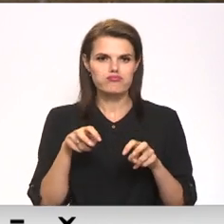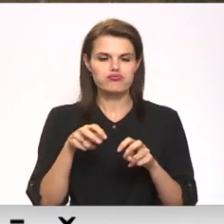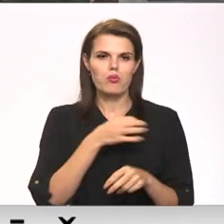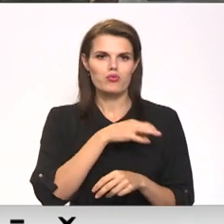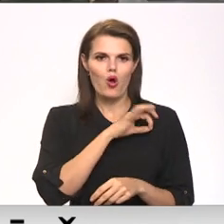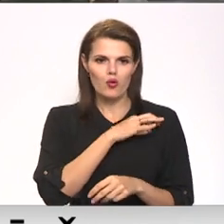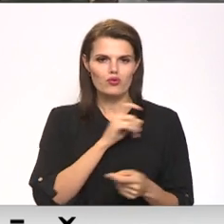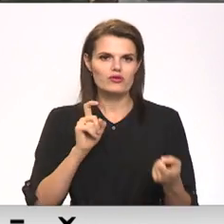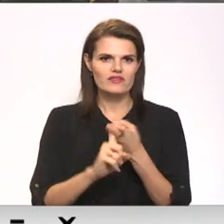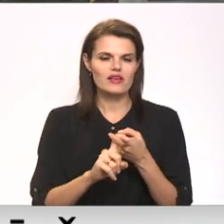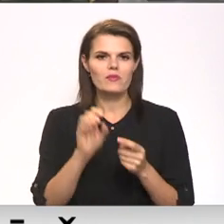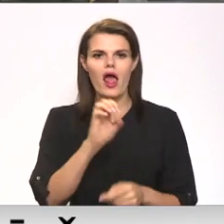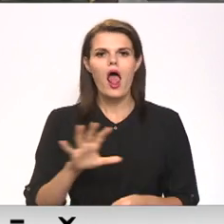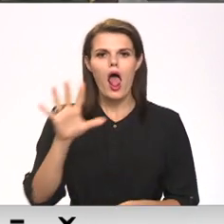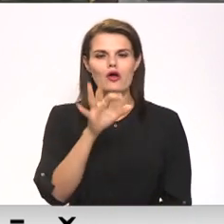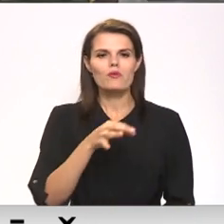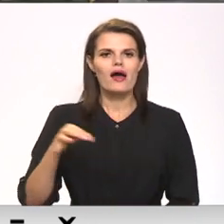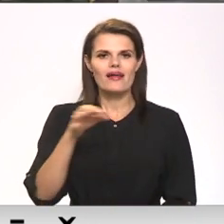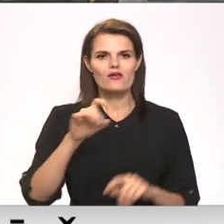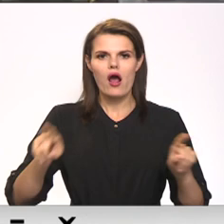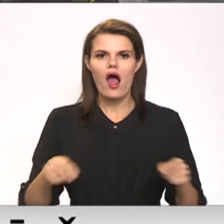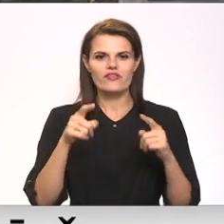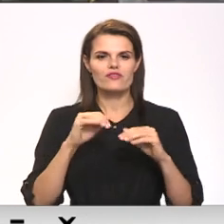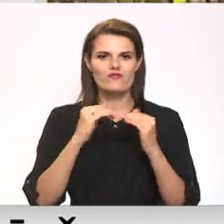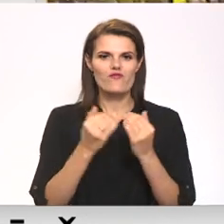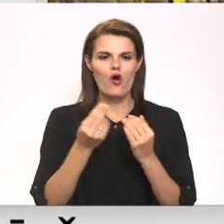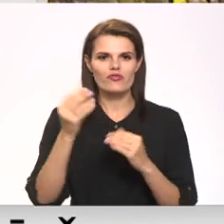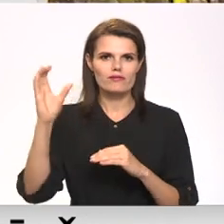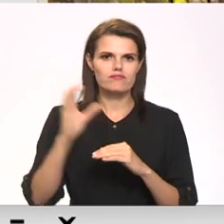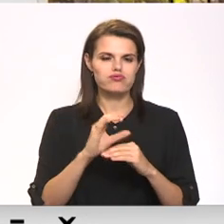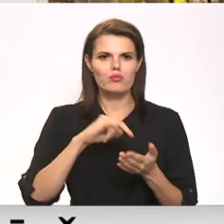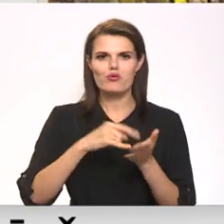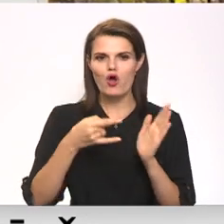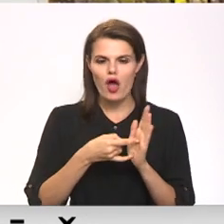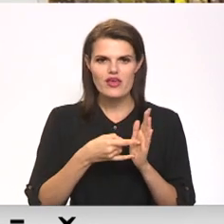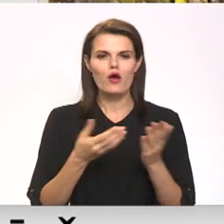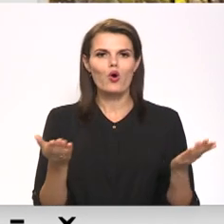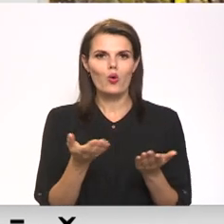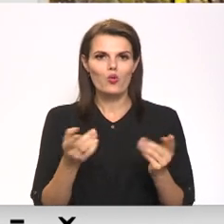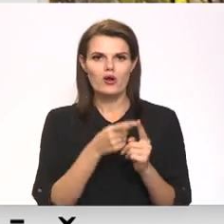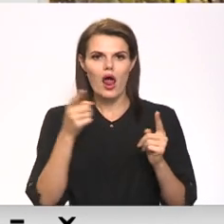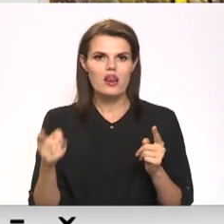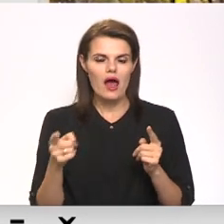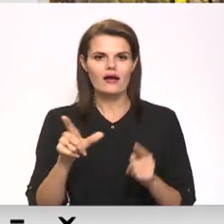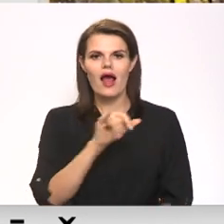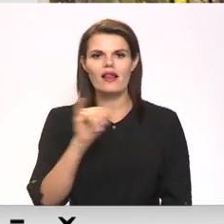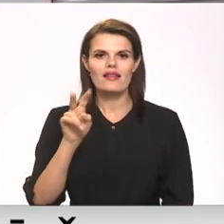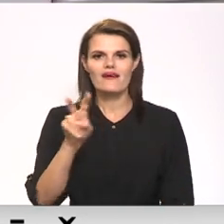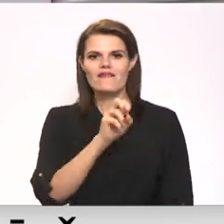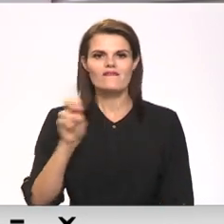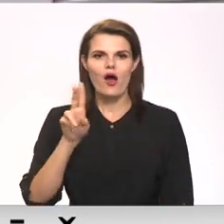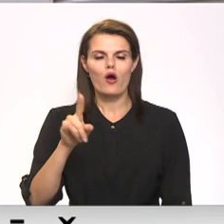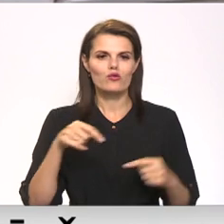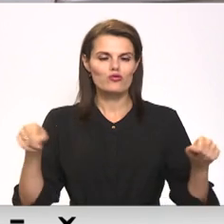prokuratūrai ir saistībā ar Eiropas reģionālās attīstības fonda līdzfinansētu projektu, kura laikā Līvānu industriālajā